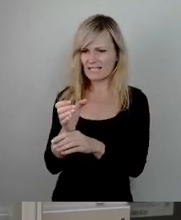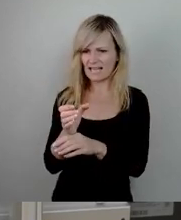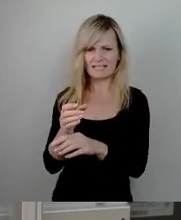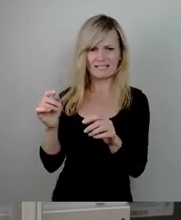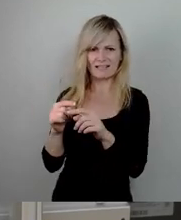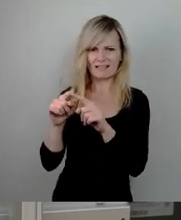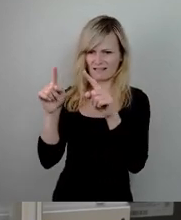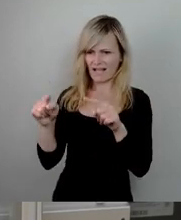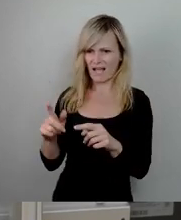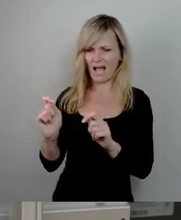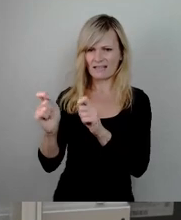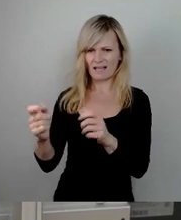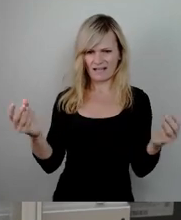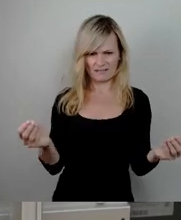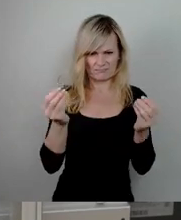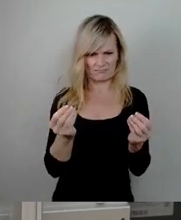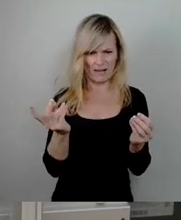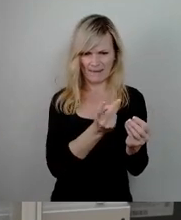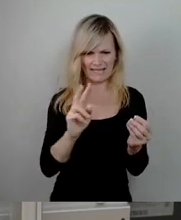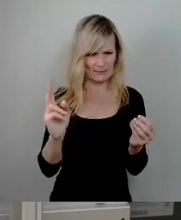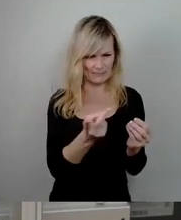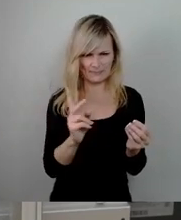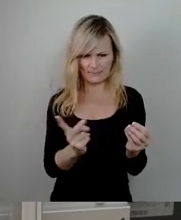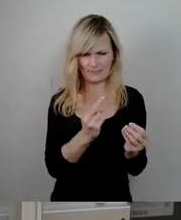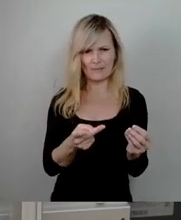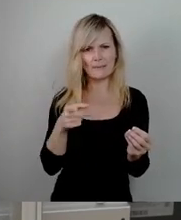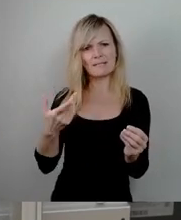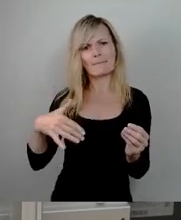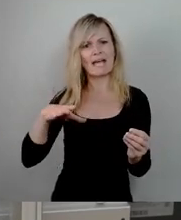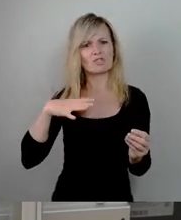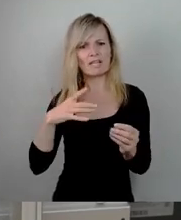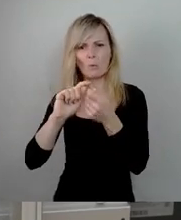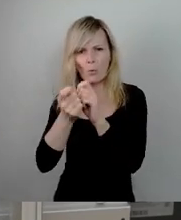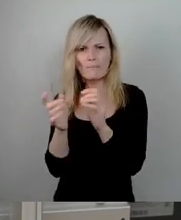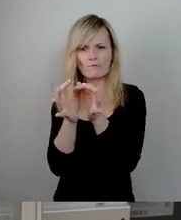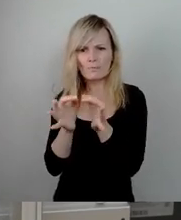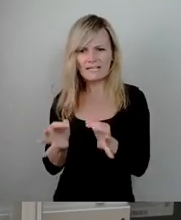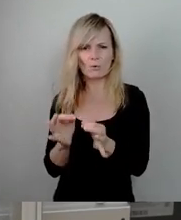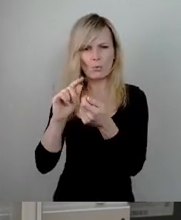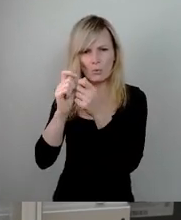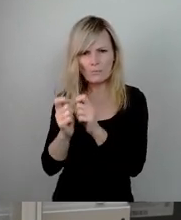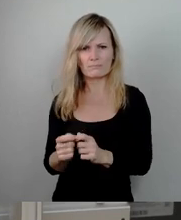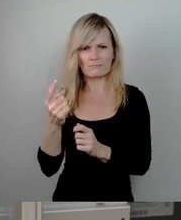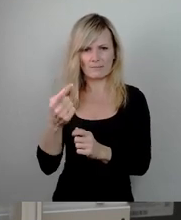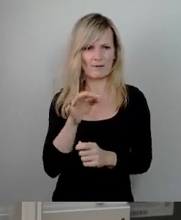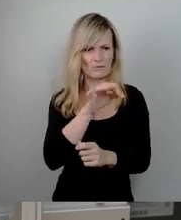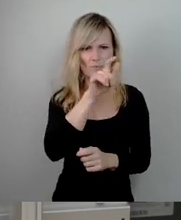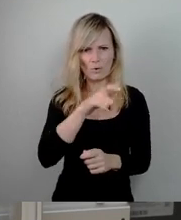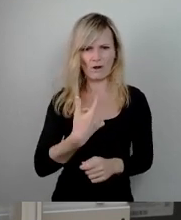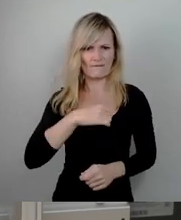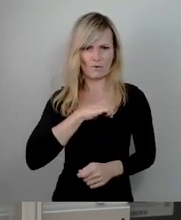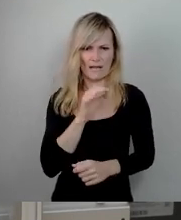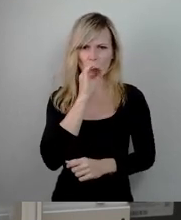Terminschiene hingebogen. Das aber nichts, bringt dem Bürger wirklich nichts. Der Schulsport muss